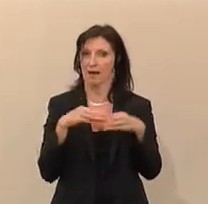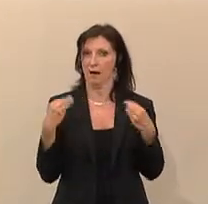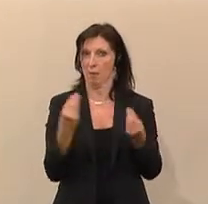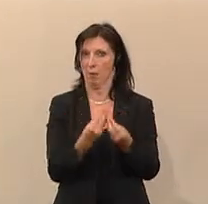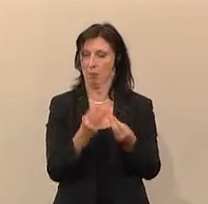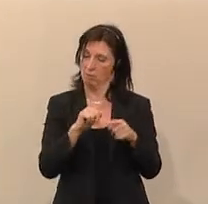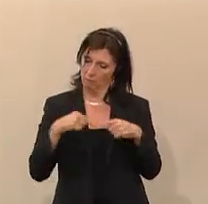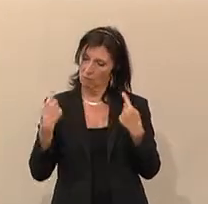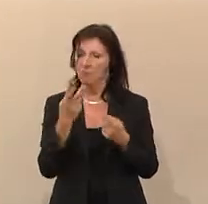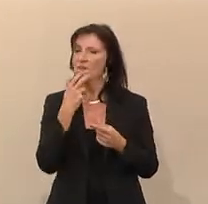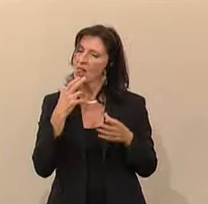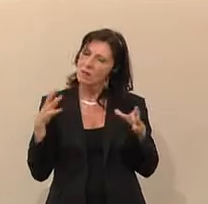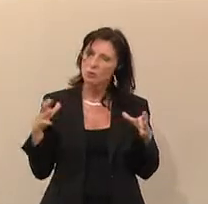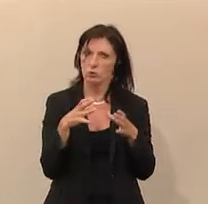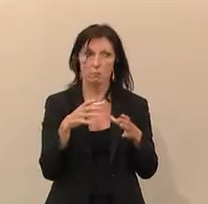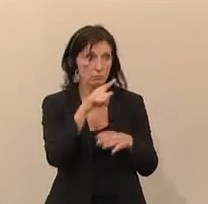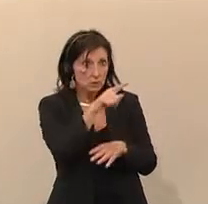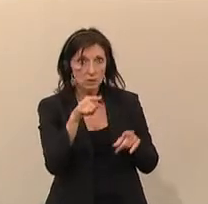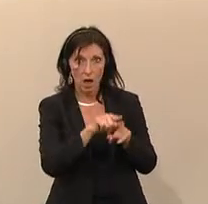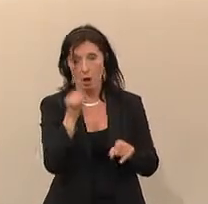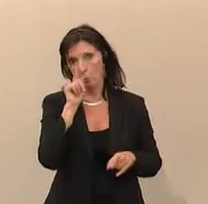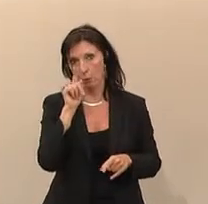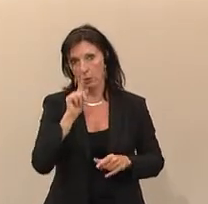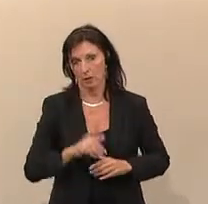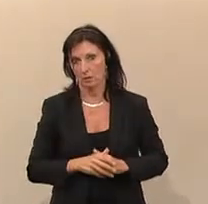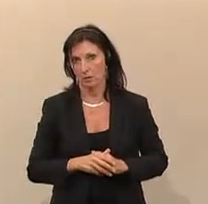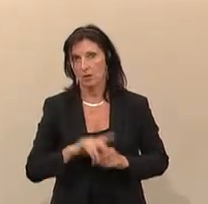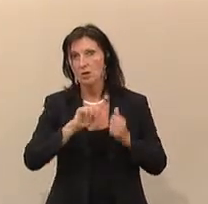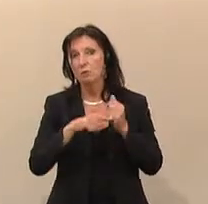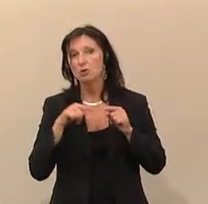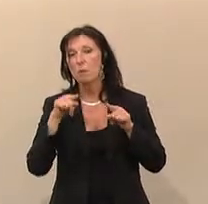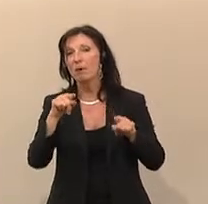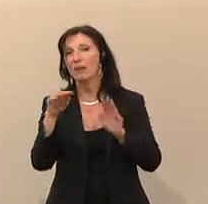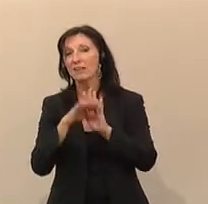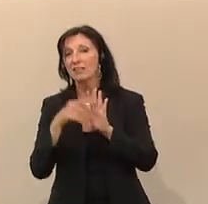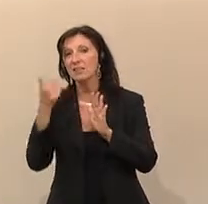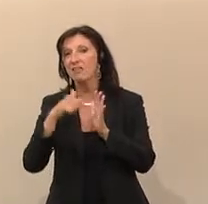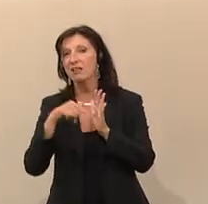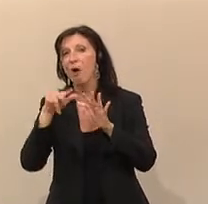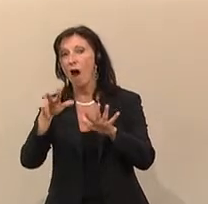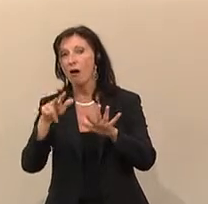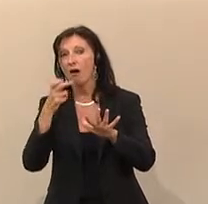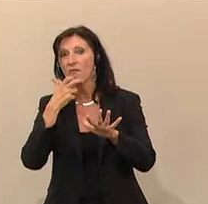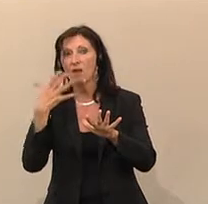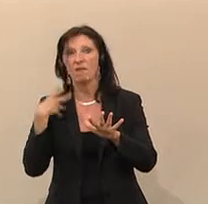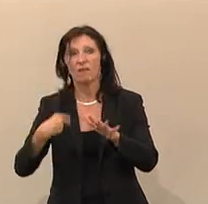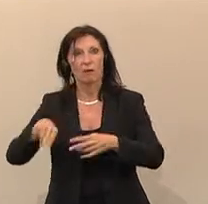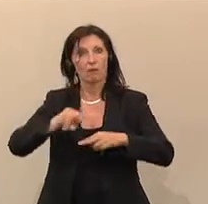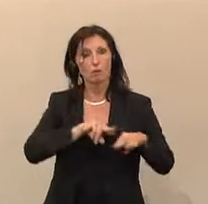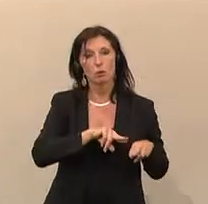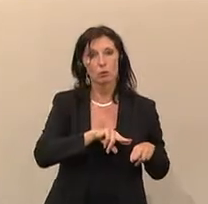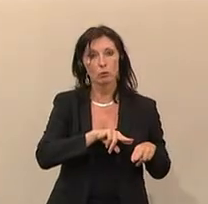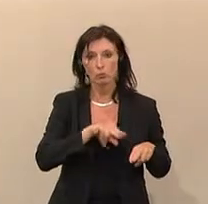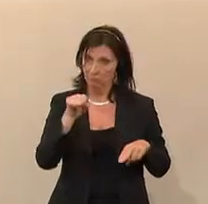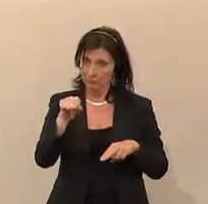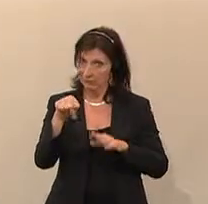Sie versuchen auch, das Budgetbegleitgesetz 2018 rückgängig zu machen. In diesem